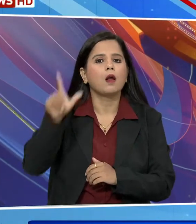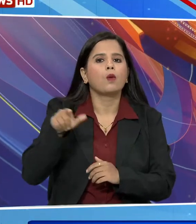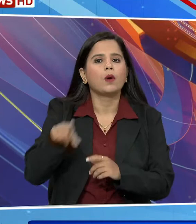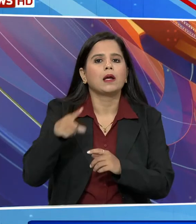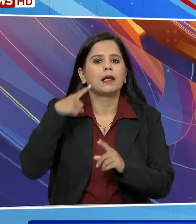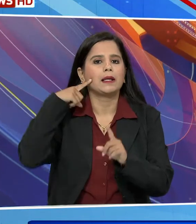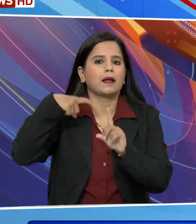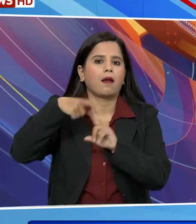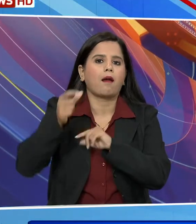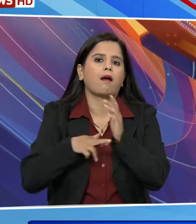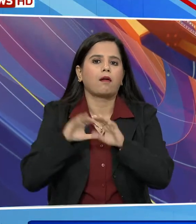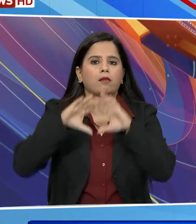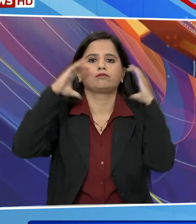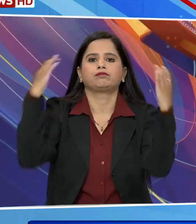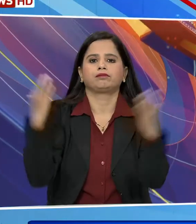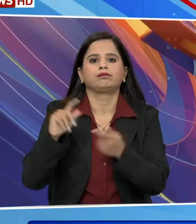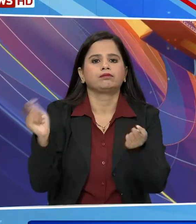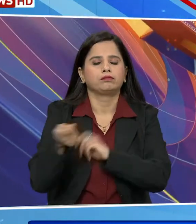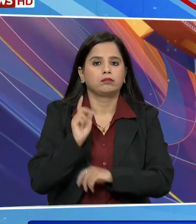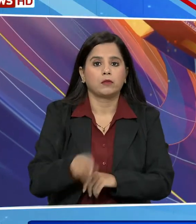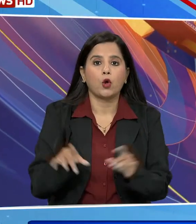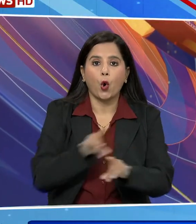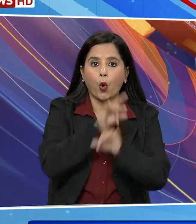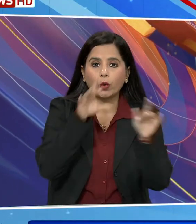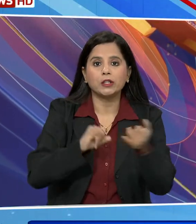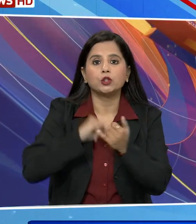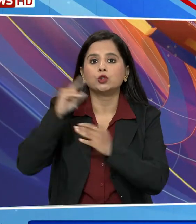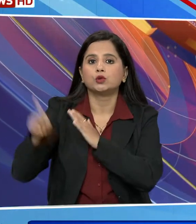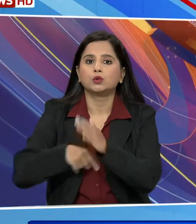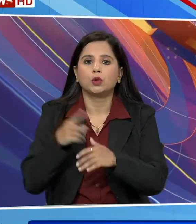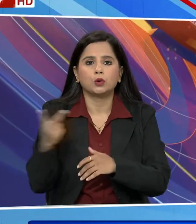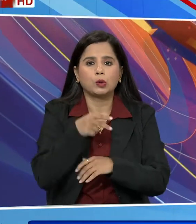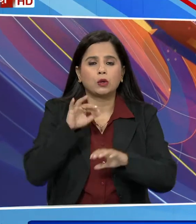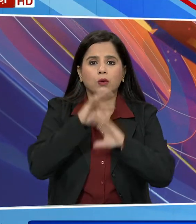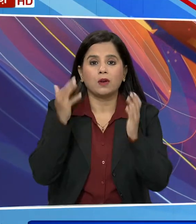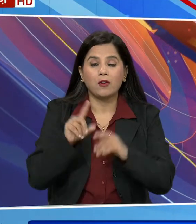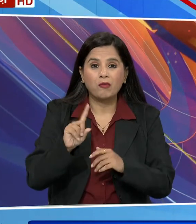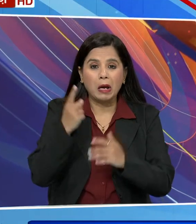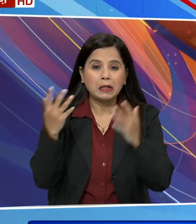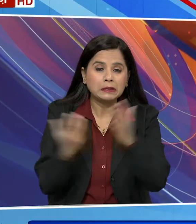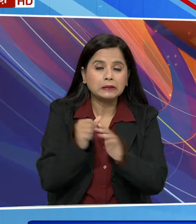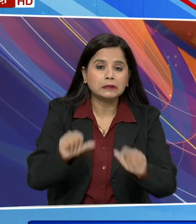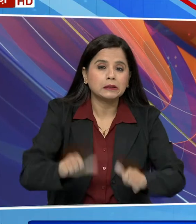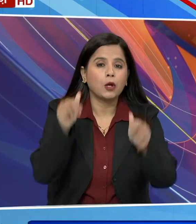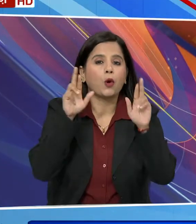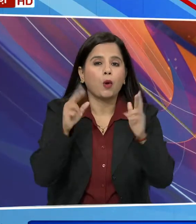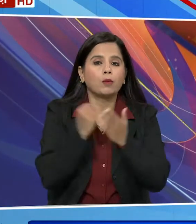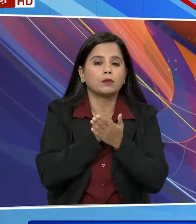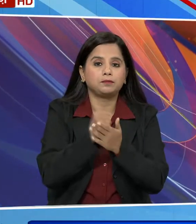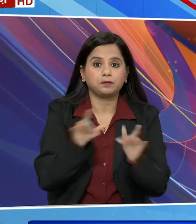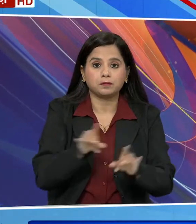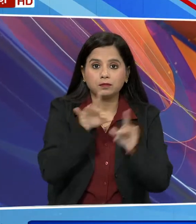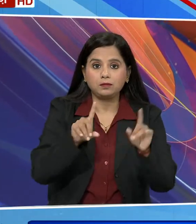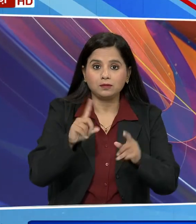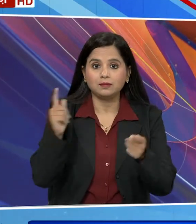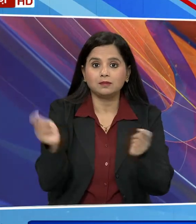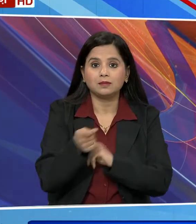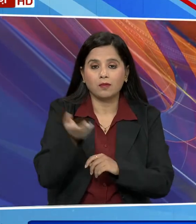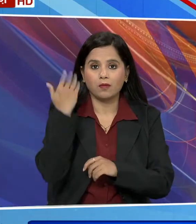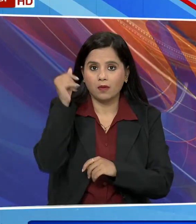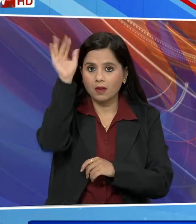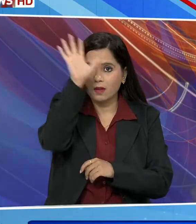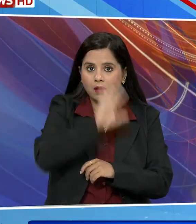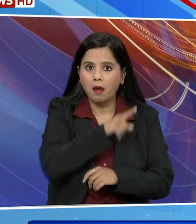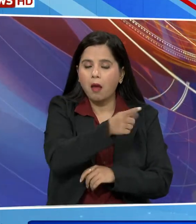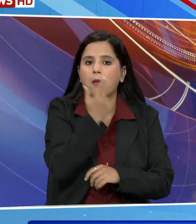एकांअ स्टीडियम में खेला जाएगा औस्ट्रेलिय और शुलंका दोनों को विश्व कप में अपनी पहली जूइत की तलाश है औस्ट्रेला को अपने पहले माच में भारत से जबकि